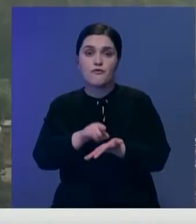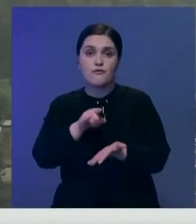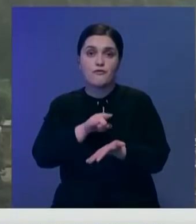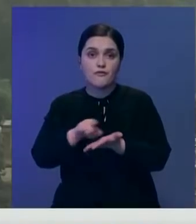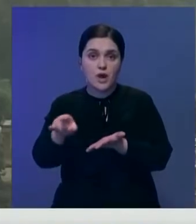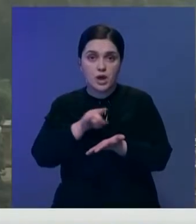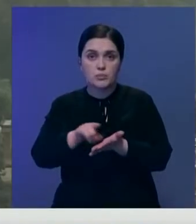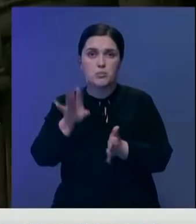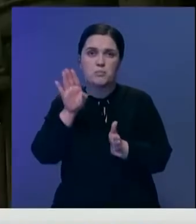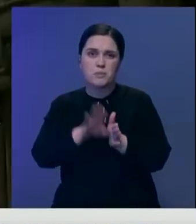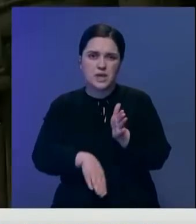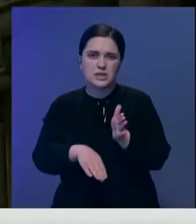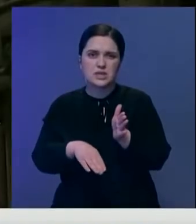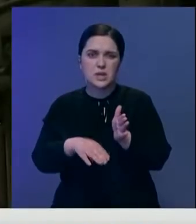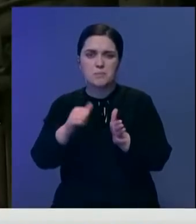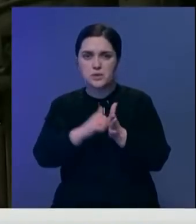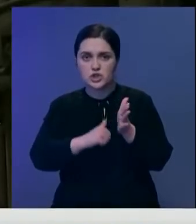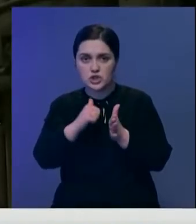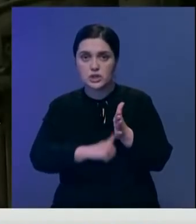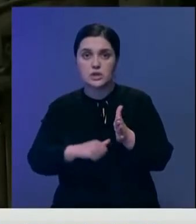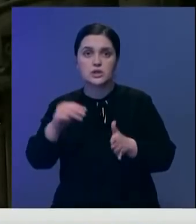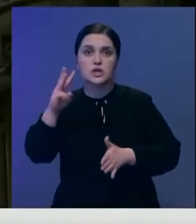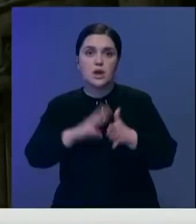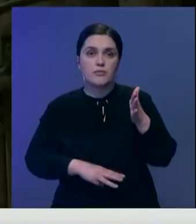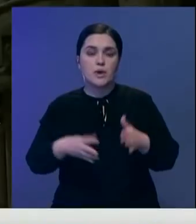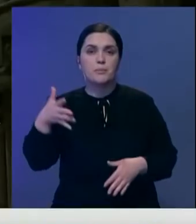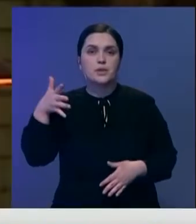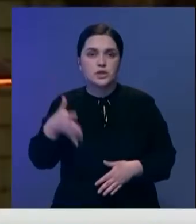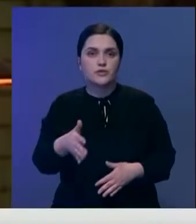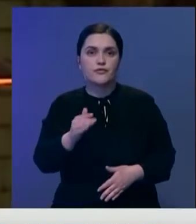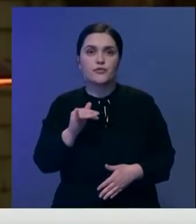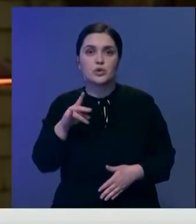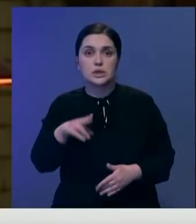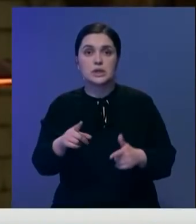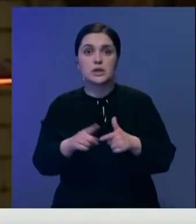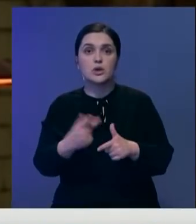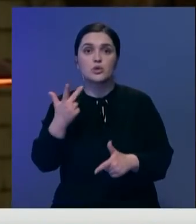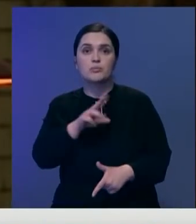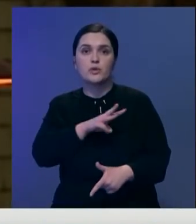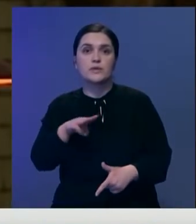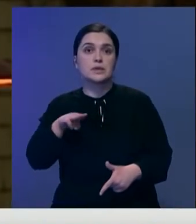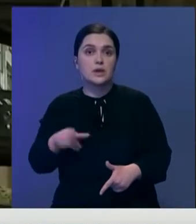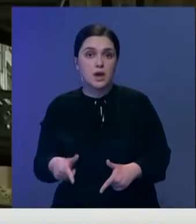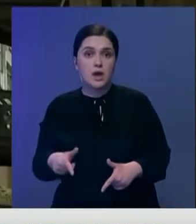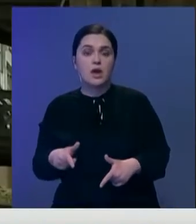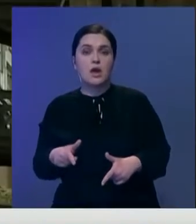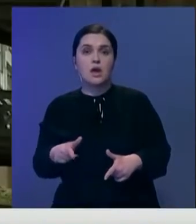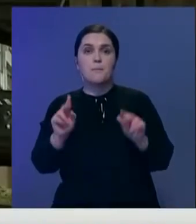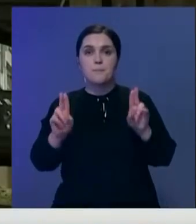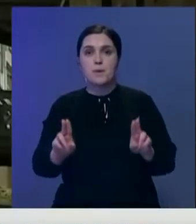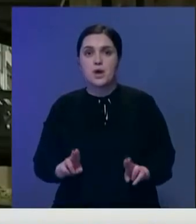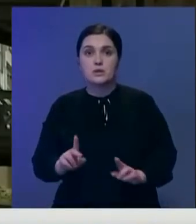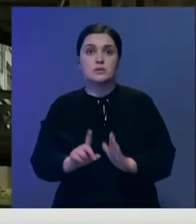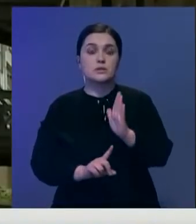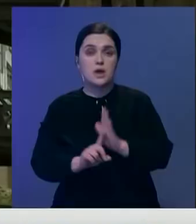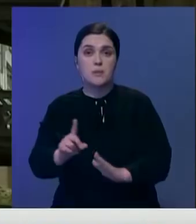появится в аэропорту без веской причины, грозит штраф почти 5000 фунтов или около 3 миллионов тенге. Это правило